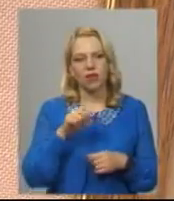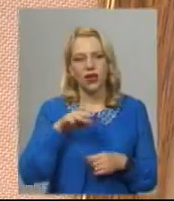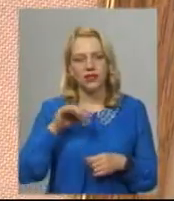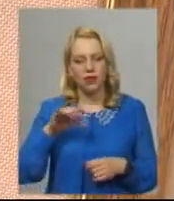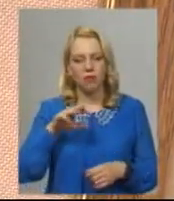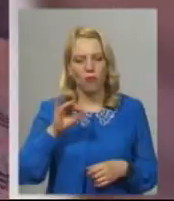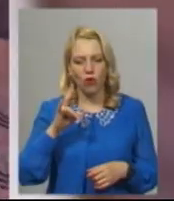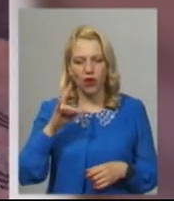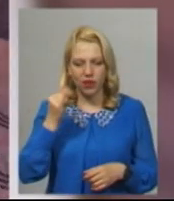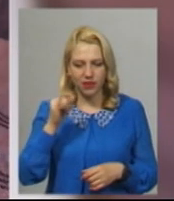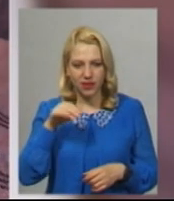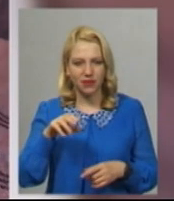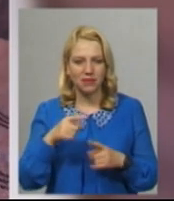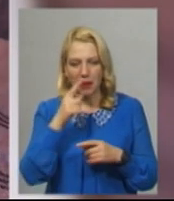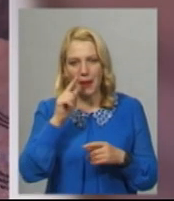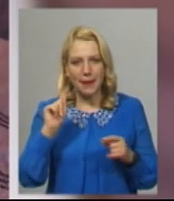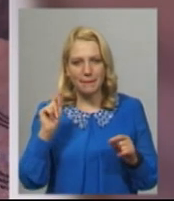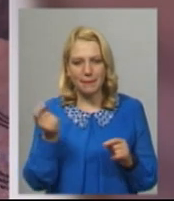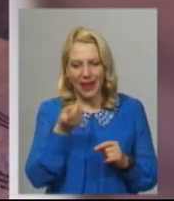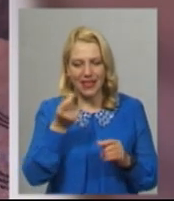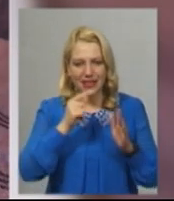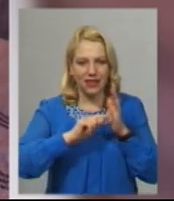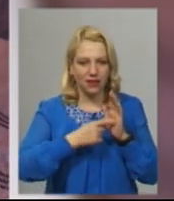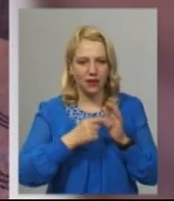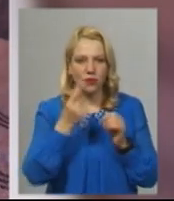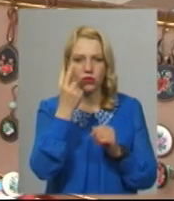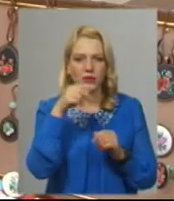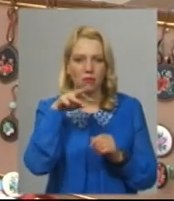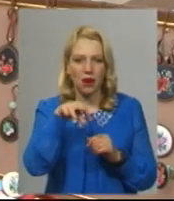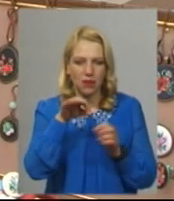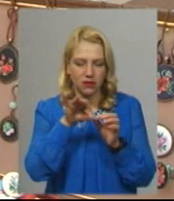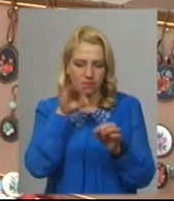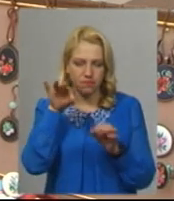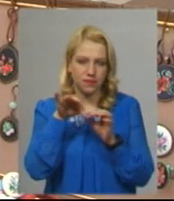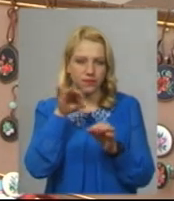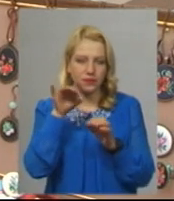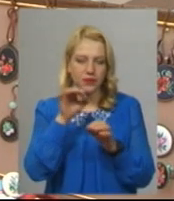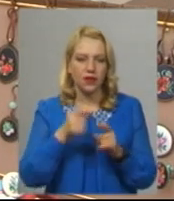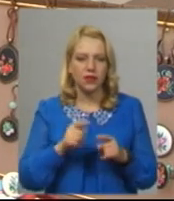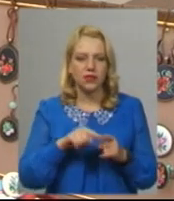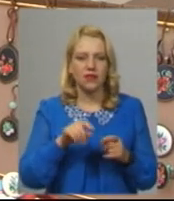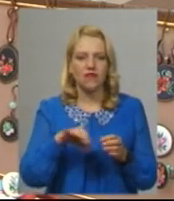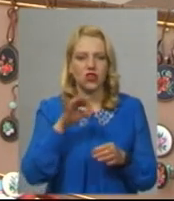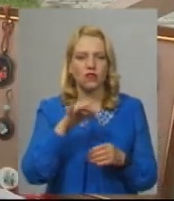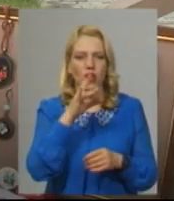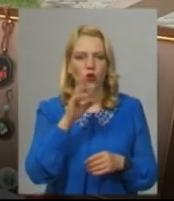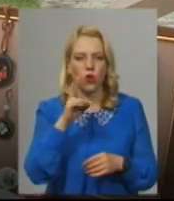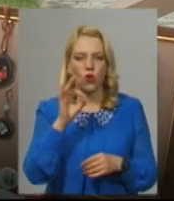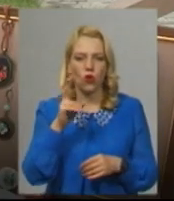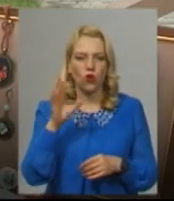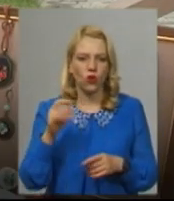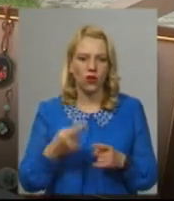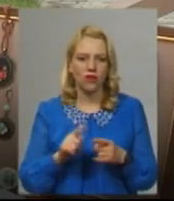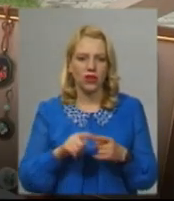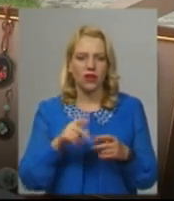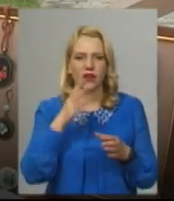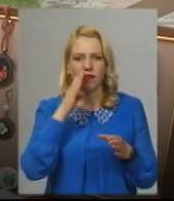що в перекладі означає маленька крапка, стібок має один міліметр, каже Інна Сорока Це вишивка Rococo, це більш об'ємна вишивка Її вишивка,